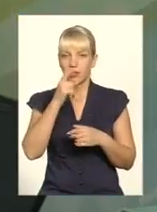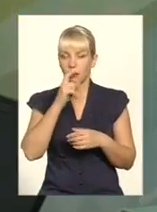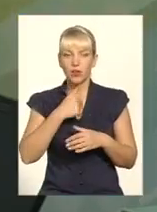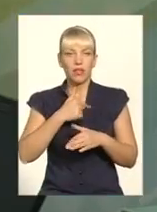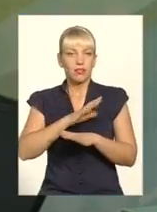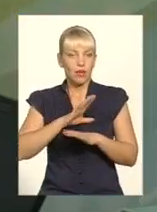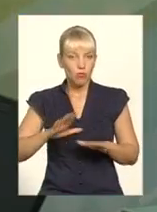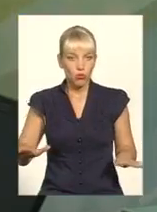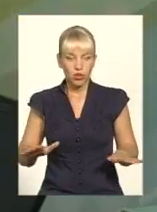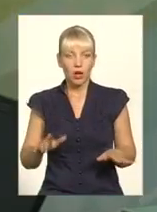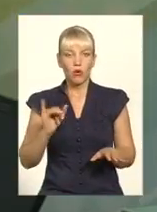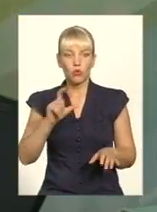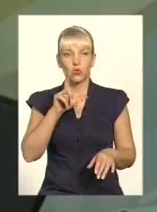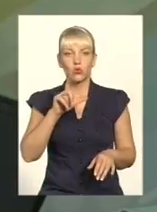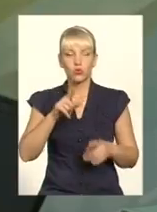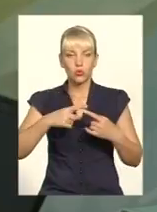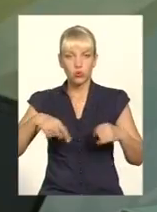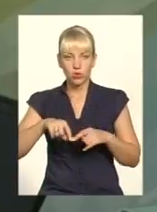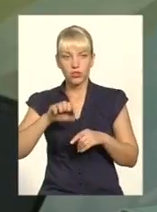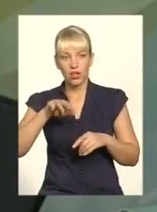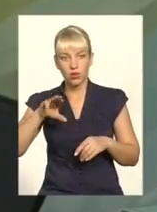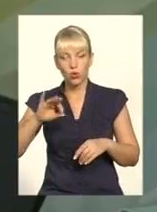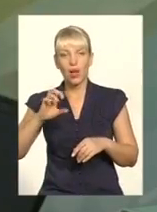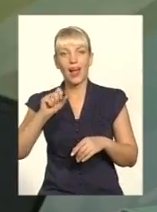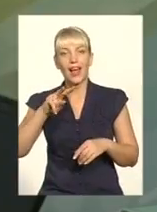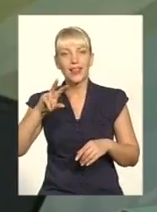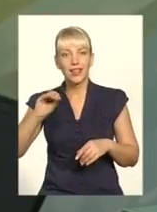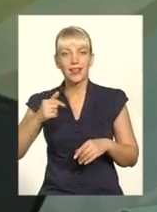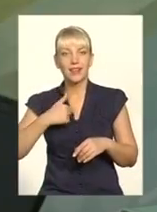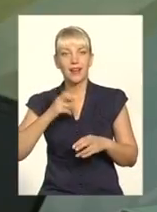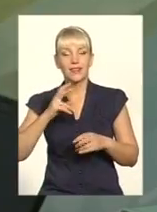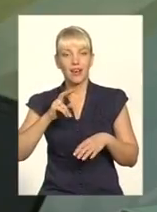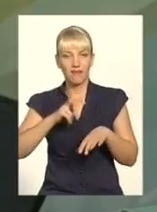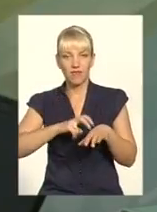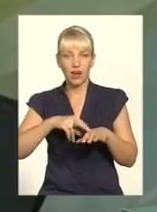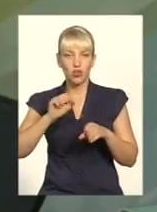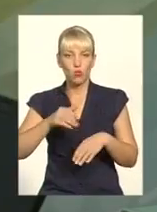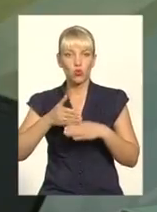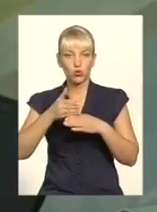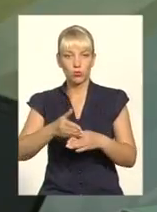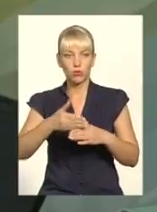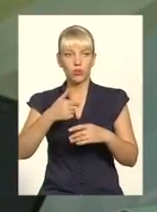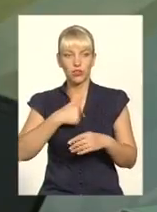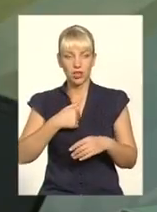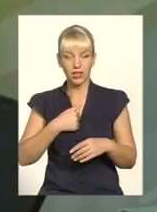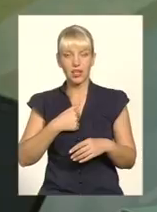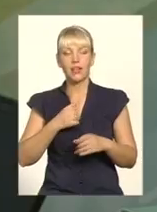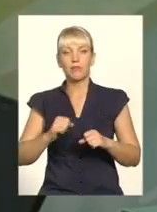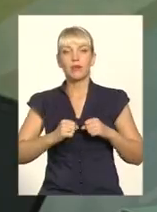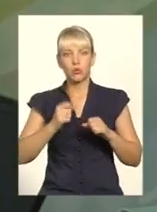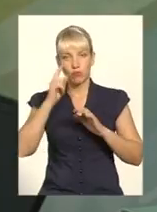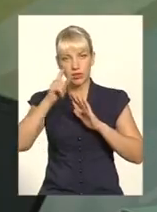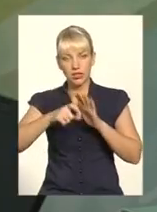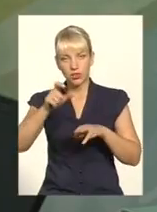була в зоні проведення АТО. Але я, як психіатр, зможу допомогти. Я постараюся пізнати ту